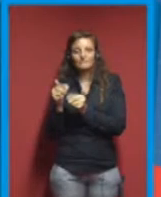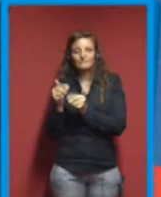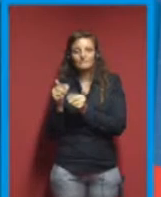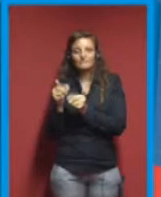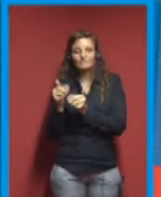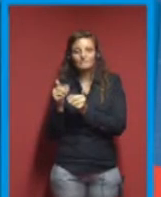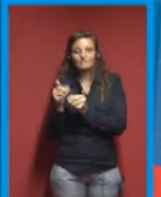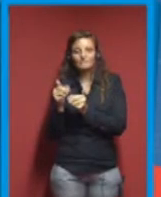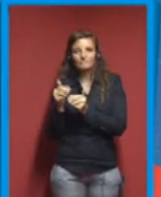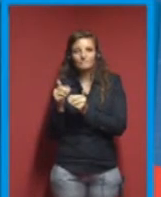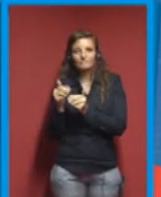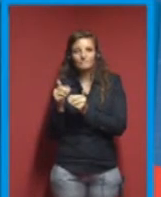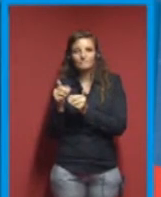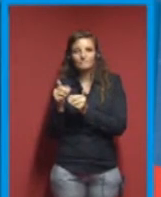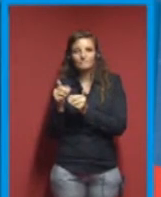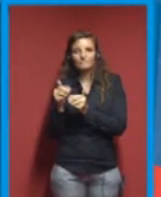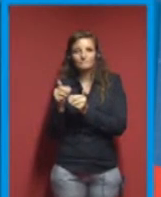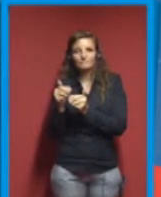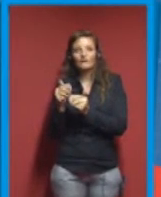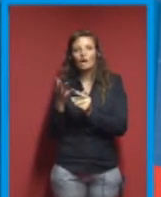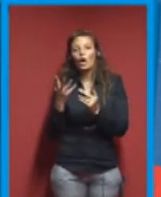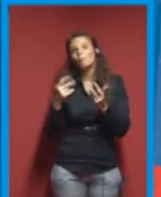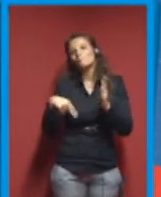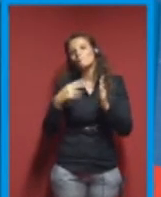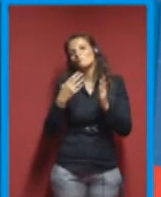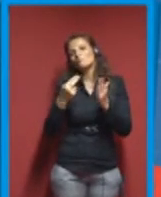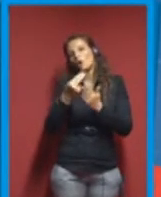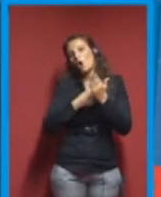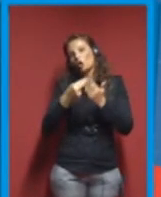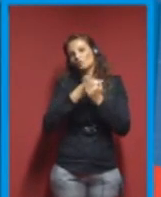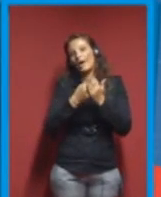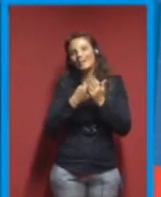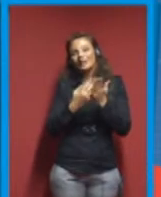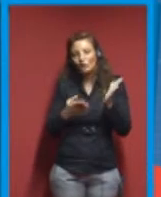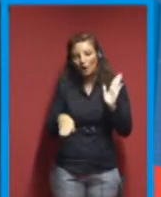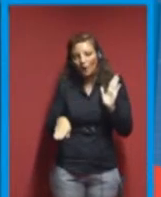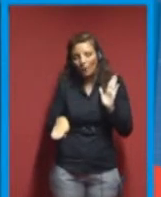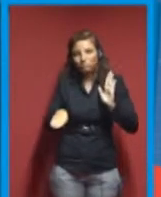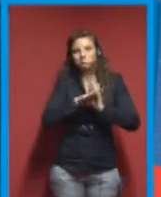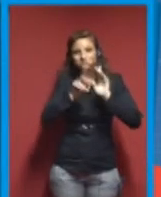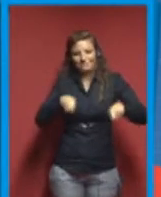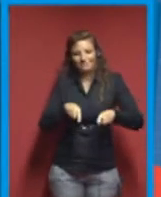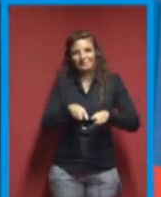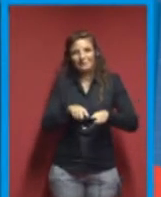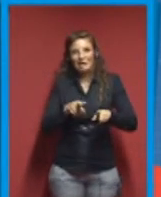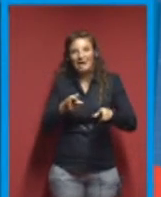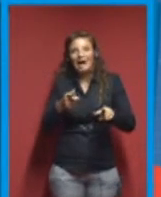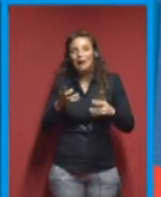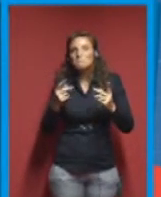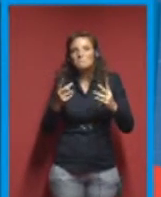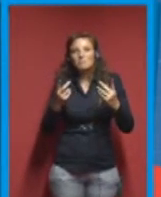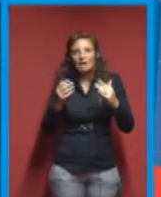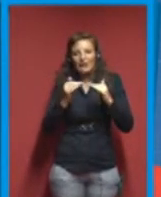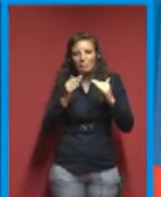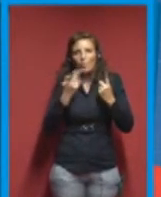Era un progetto kickstarter, però eravamo a livello sperimentale, non sapevamo nemmeno